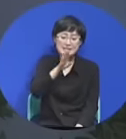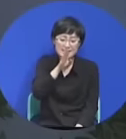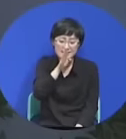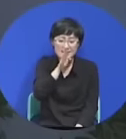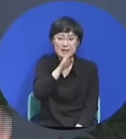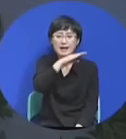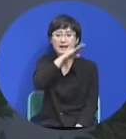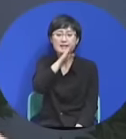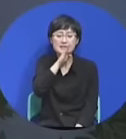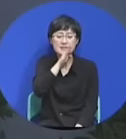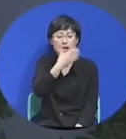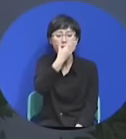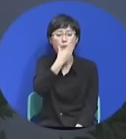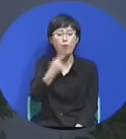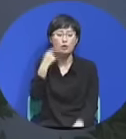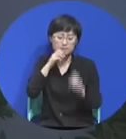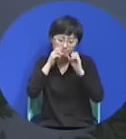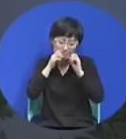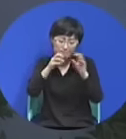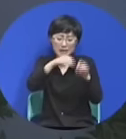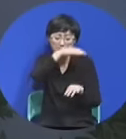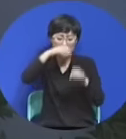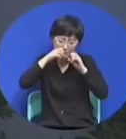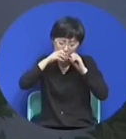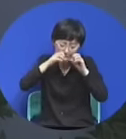전도 운동 하도록 하나님 역사 주옵소서